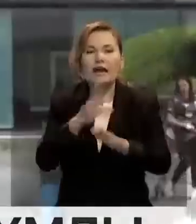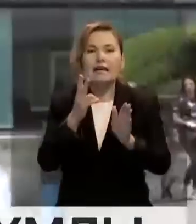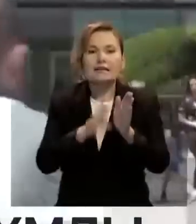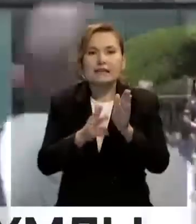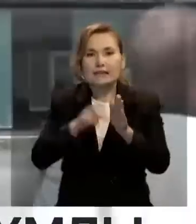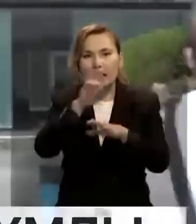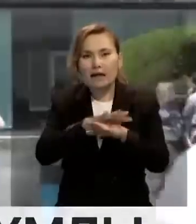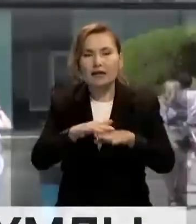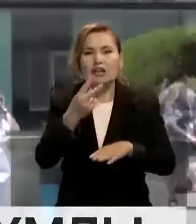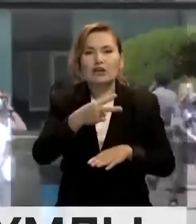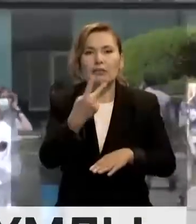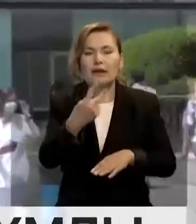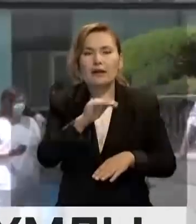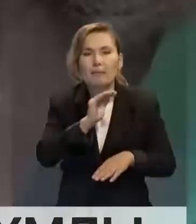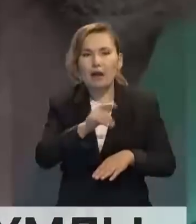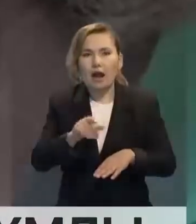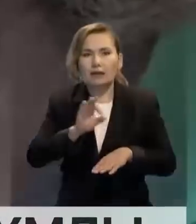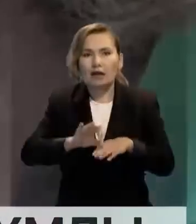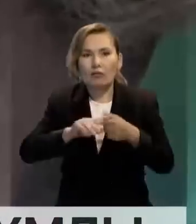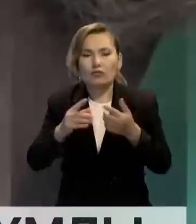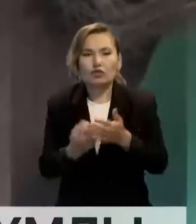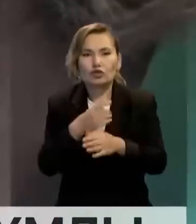елде 22 мыңнан астам адам жоқтырған.